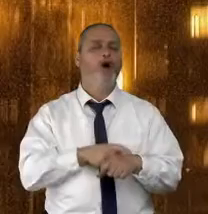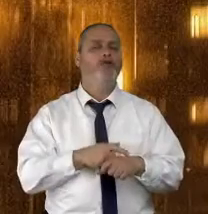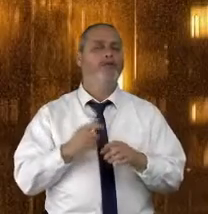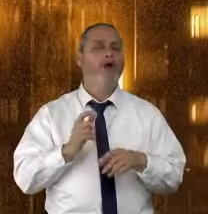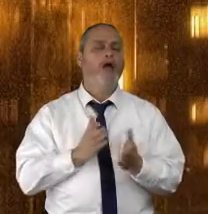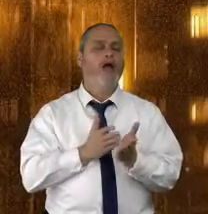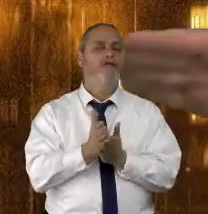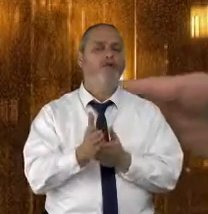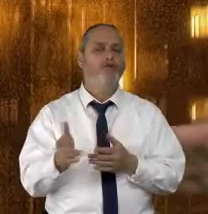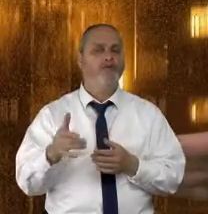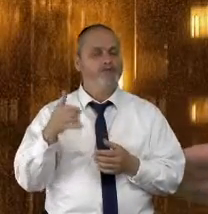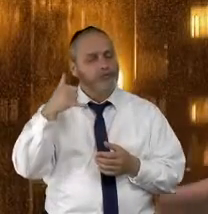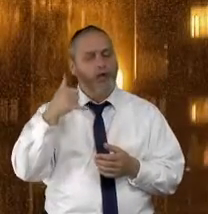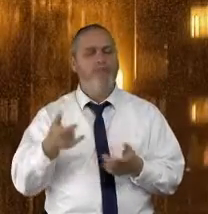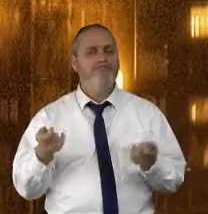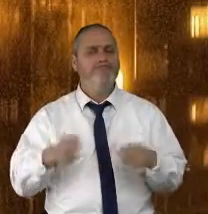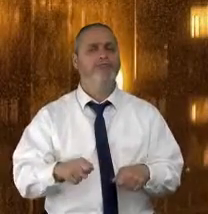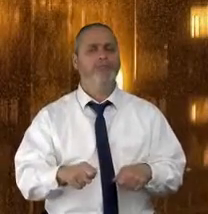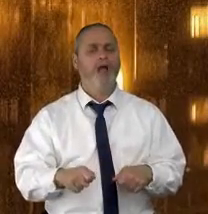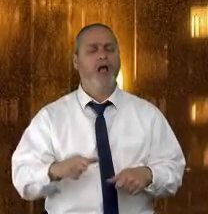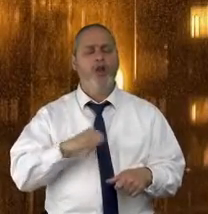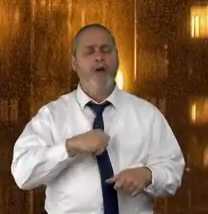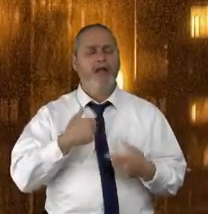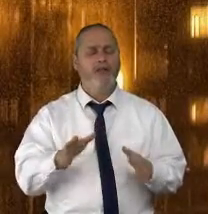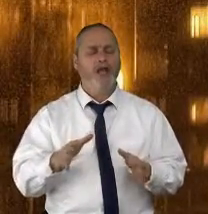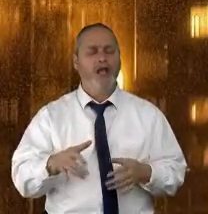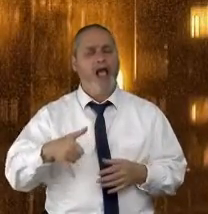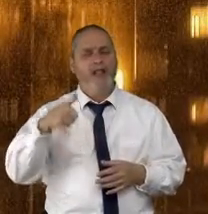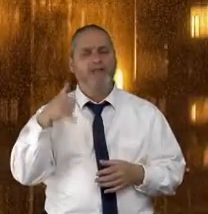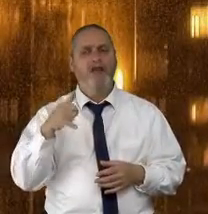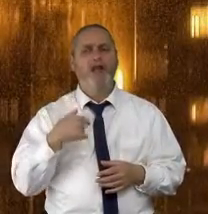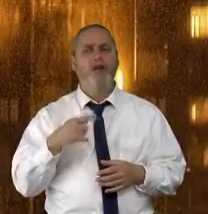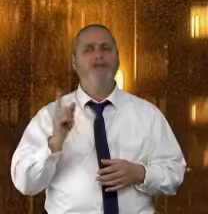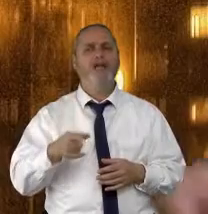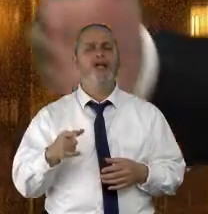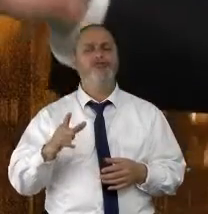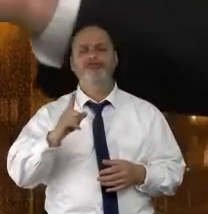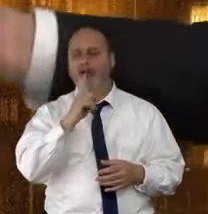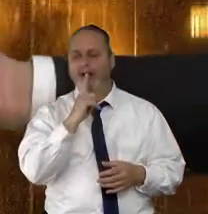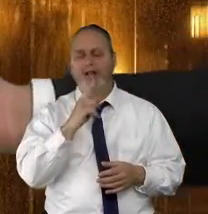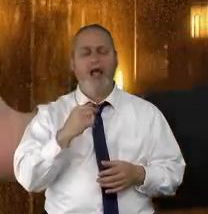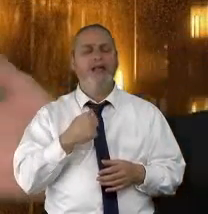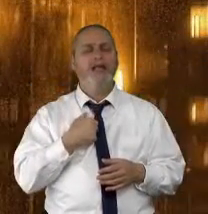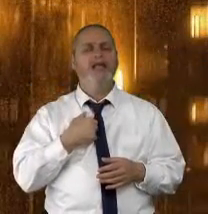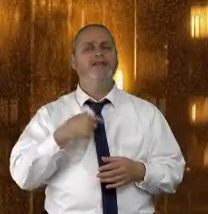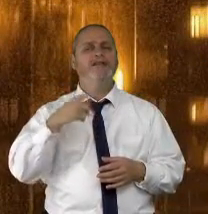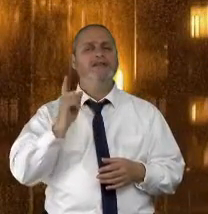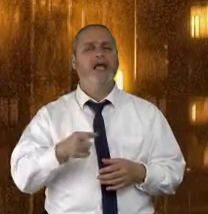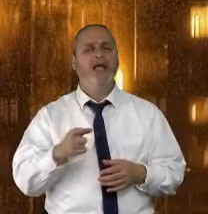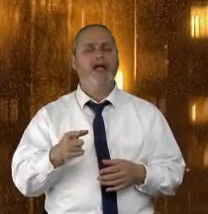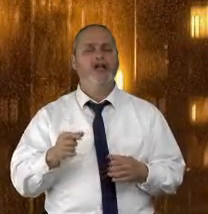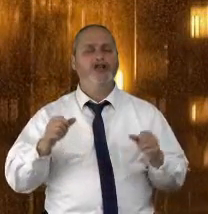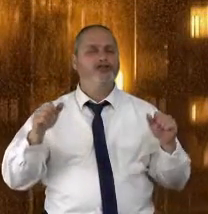כבועות מהלך היום שהטלפון מחובל לגמרי. לא כי אני צריך משהו מיוחד, לא כי אני צריך שקט, ולא בגלל שני עם הילדים. אלא